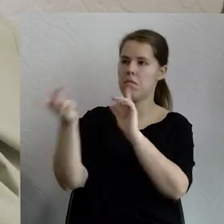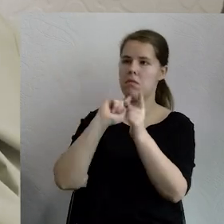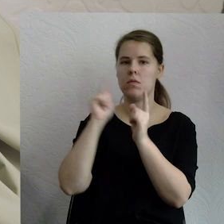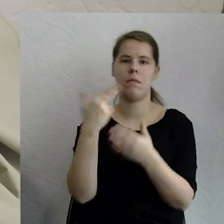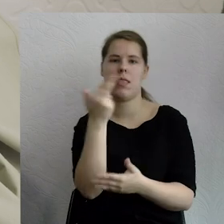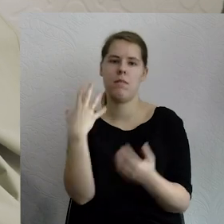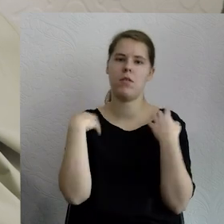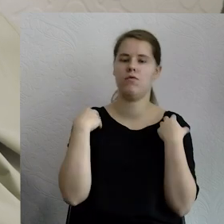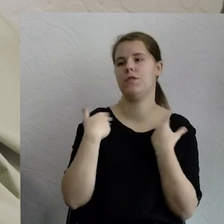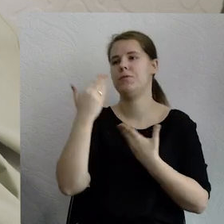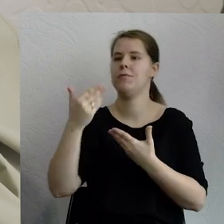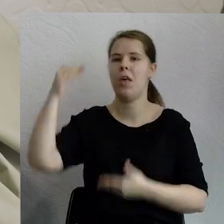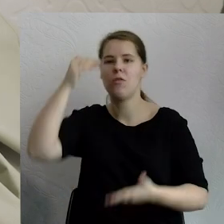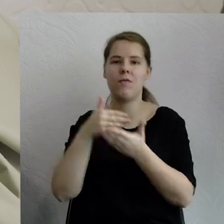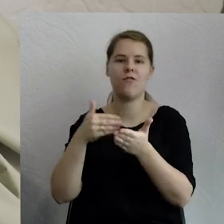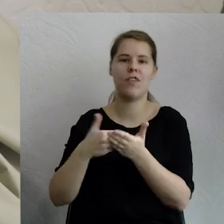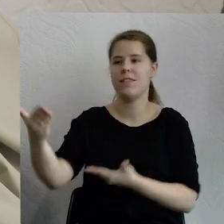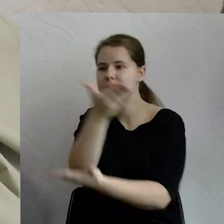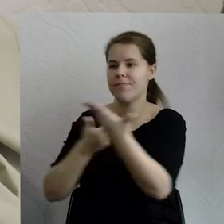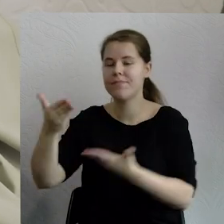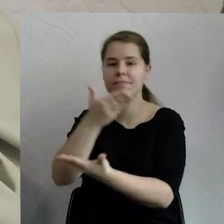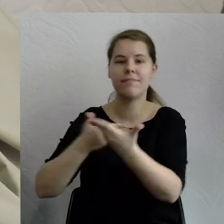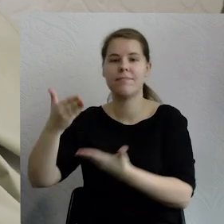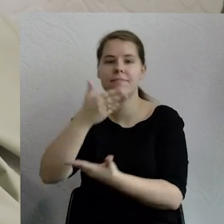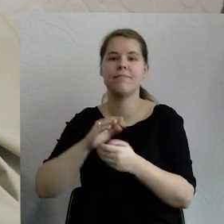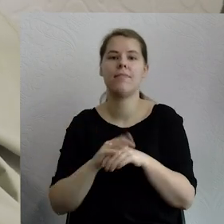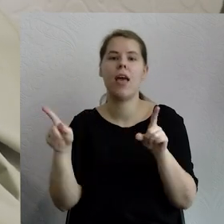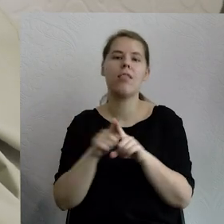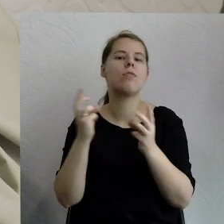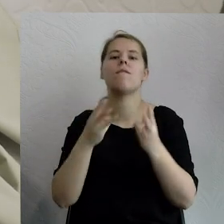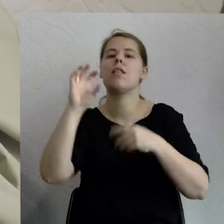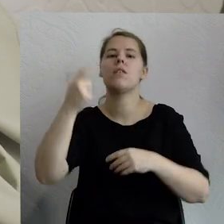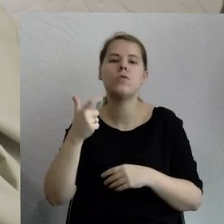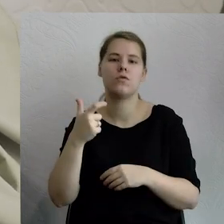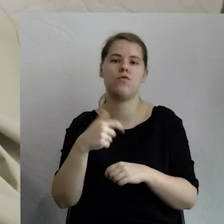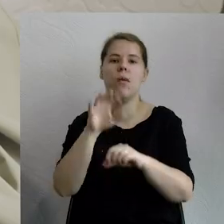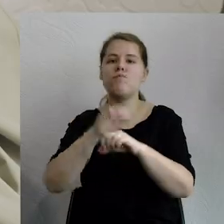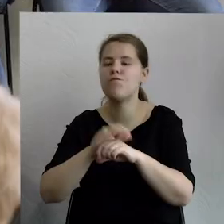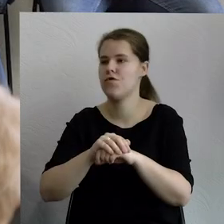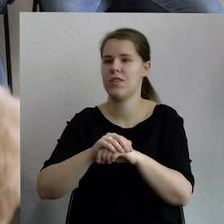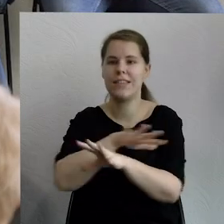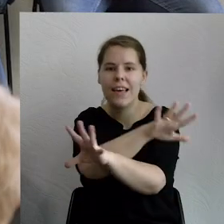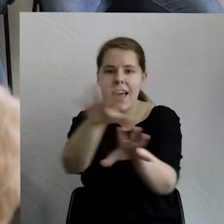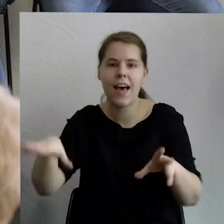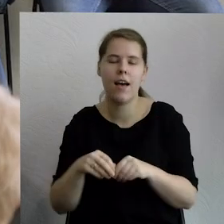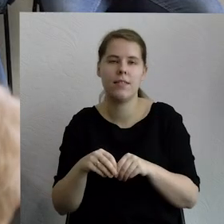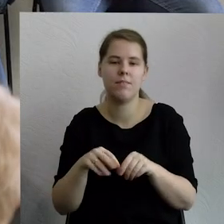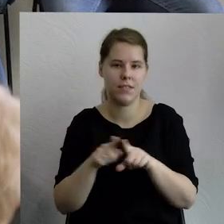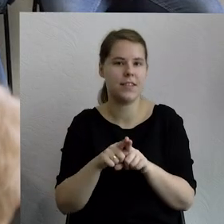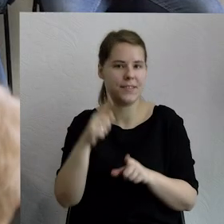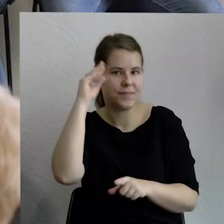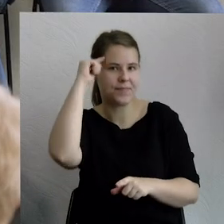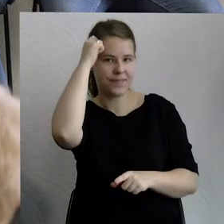I ta przyjaźń wokół wiedzy, która jest wspólna i ten zapach tostów